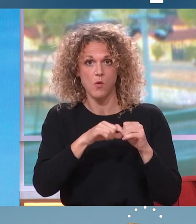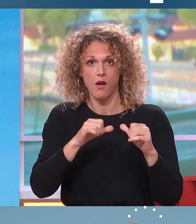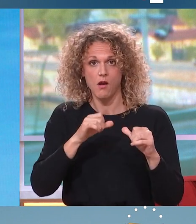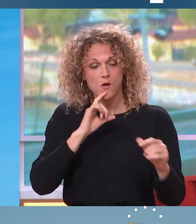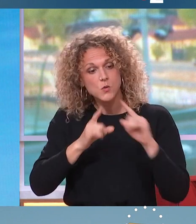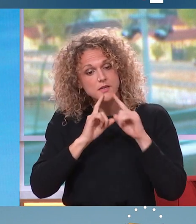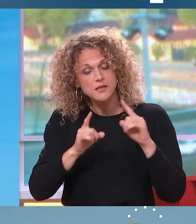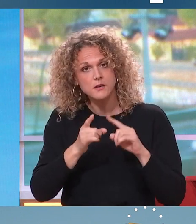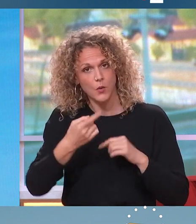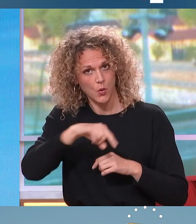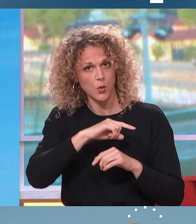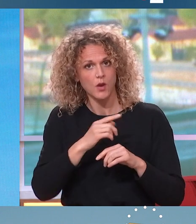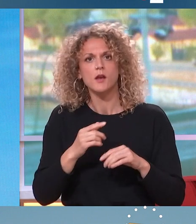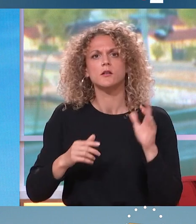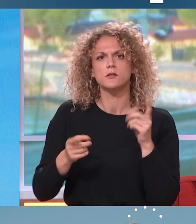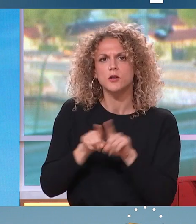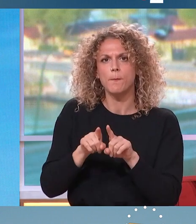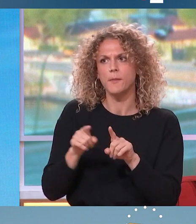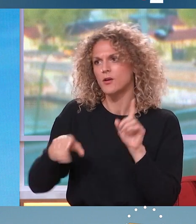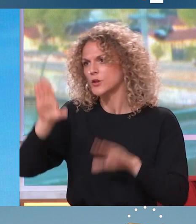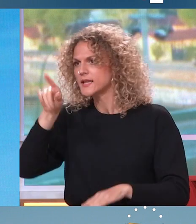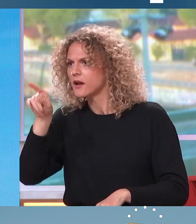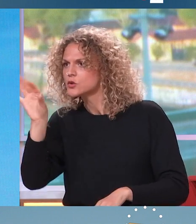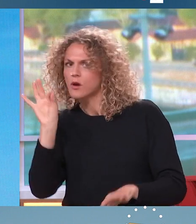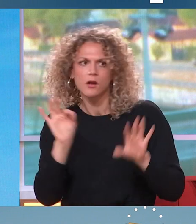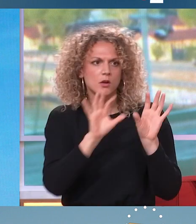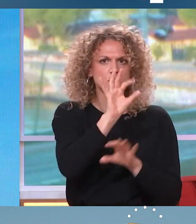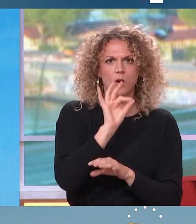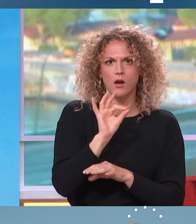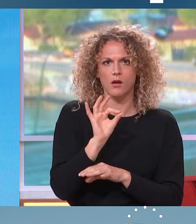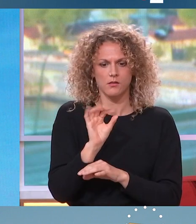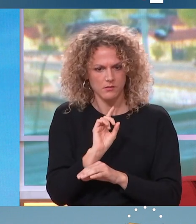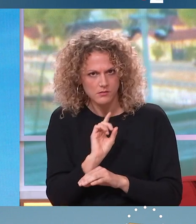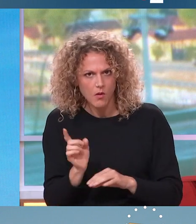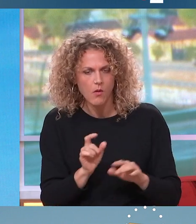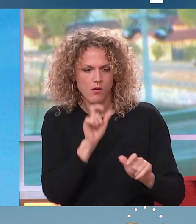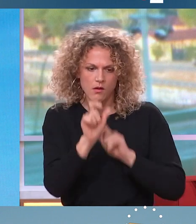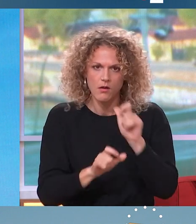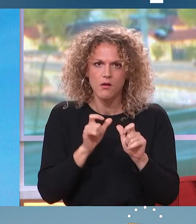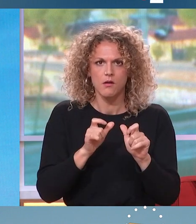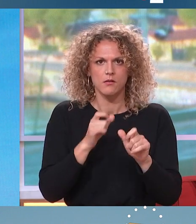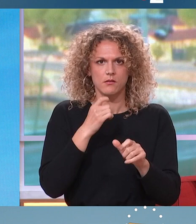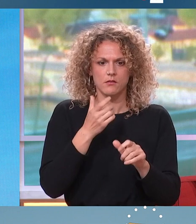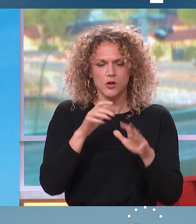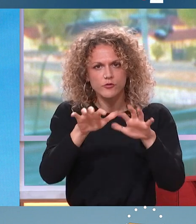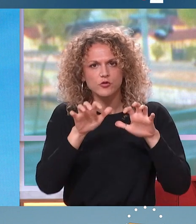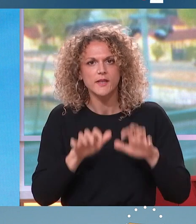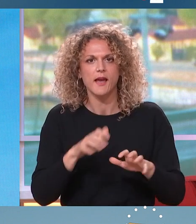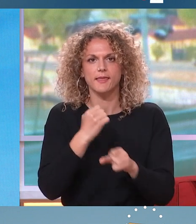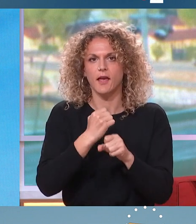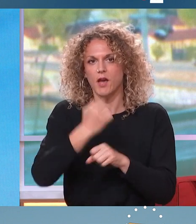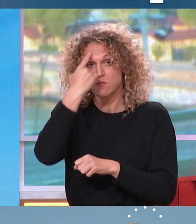ne sont pas au service d'un candidat ou au service d'un parti, ils sont au service de la nation et je pense qu'ils sont tout à fait dans leur rôle.